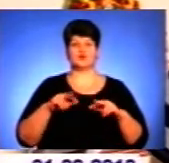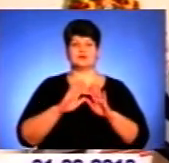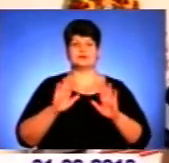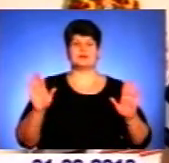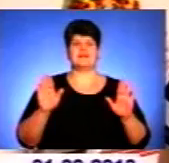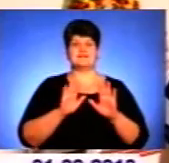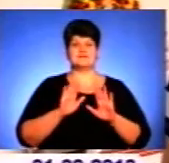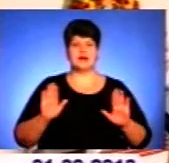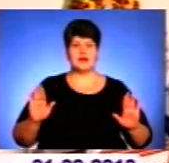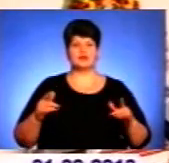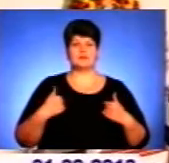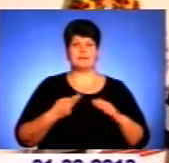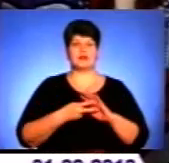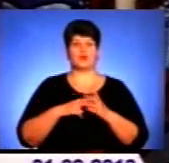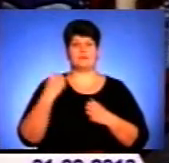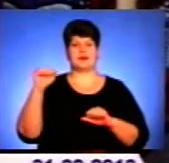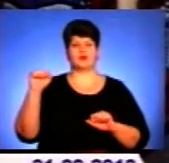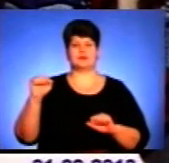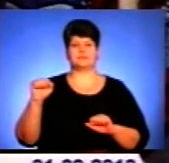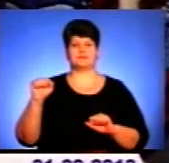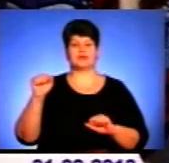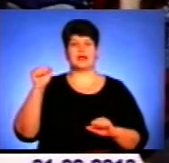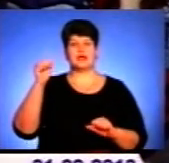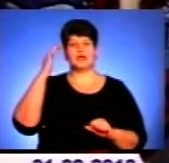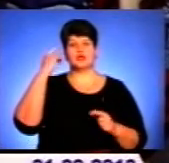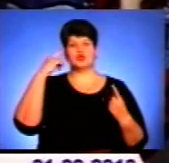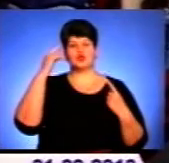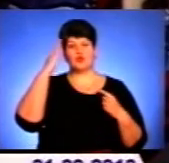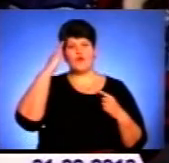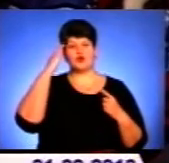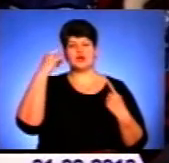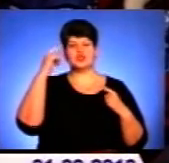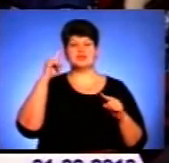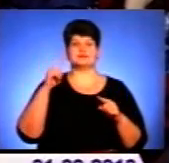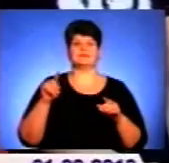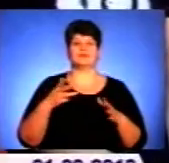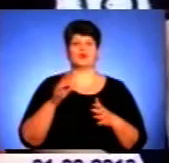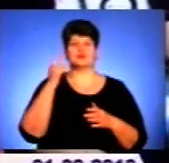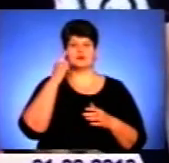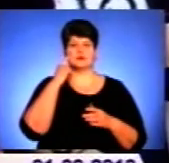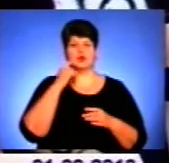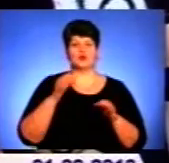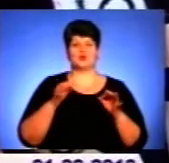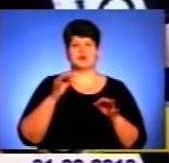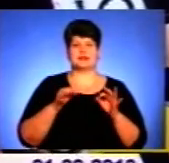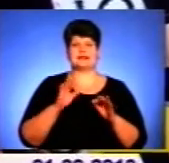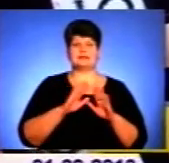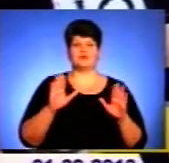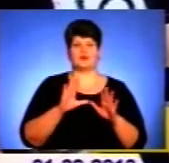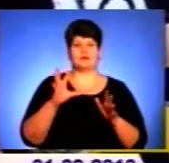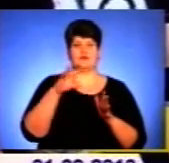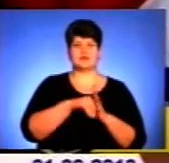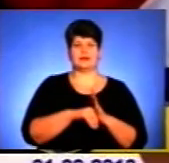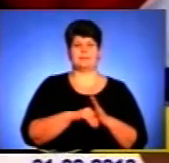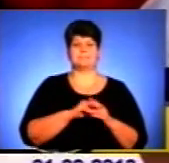і ми плануємо перемогти. Творчість конкурсантів оцінювало фахове журі, до складу якого війшли співаки та педагоги.